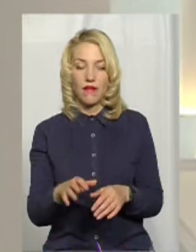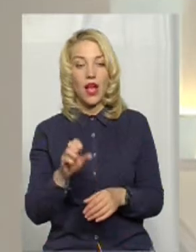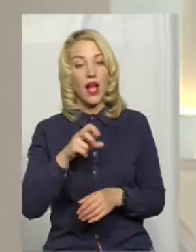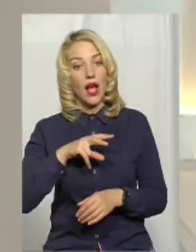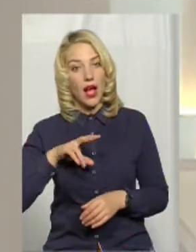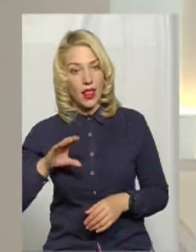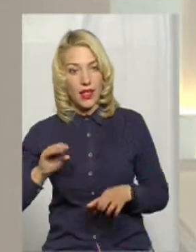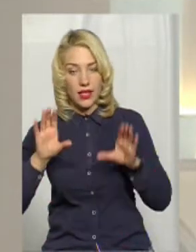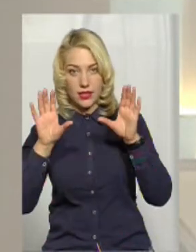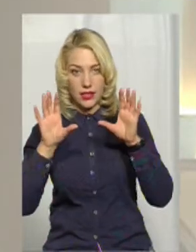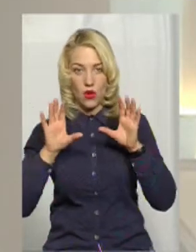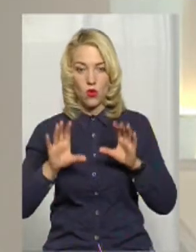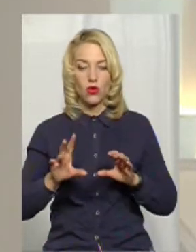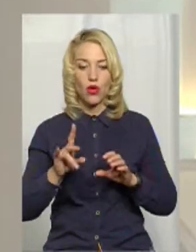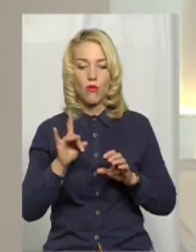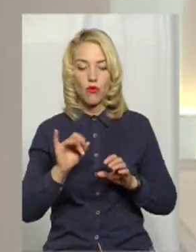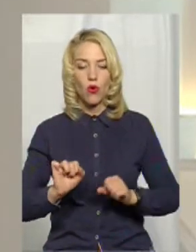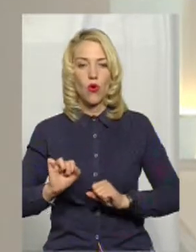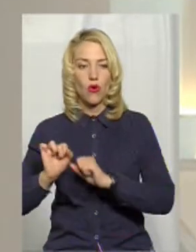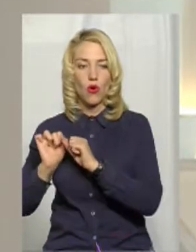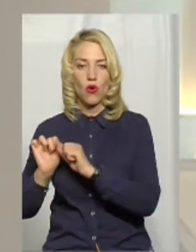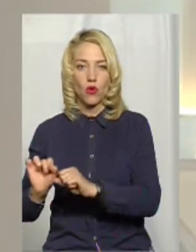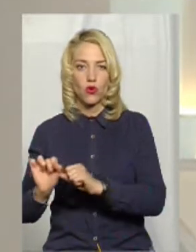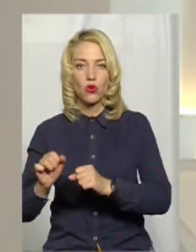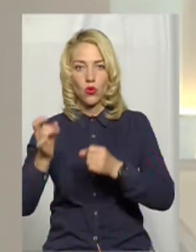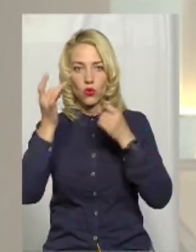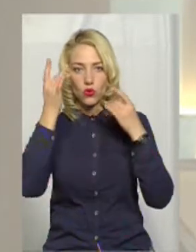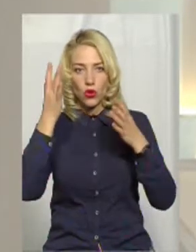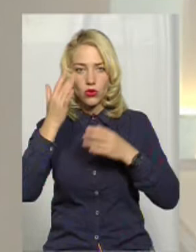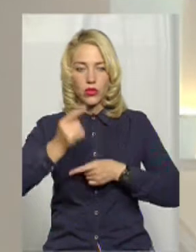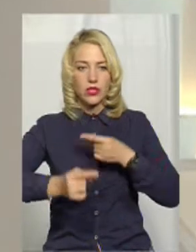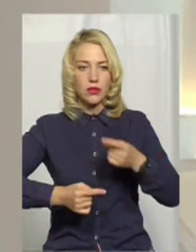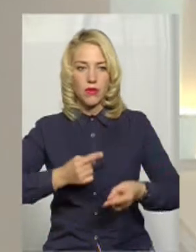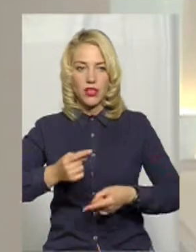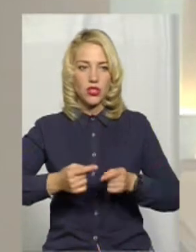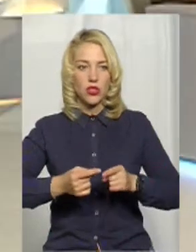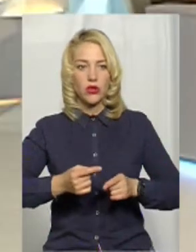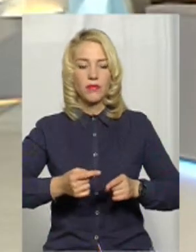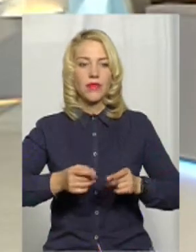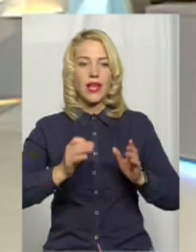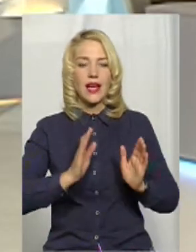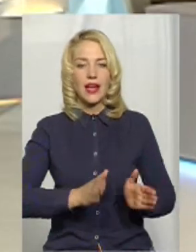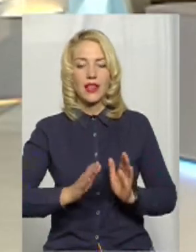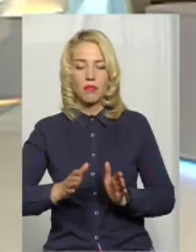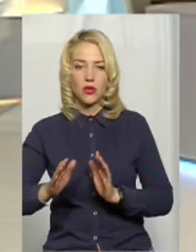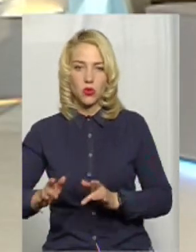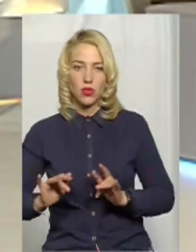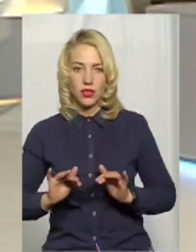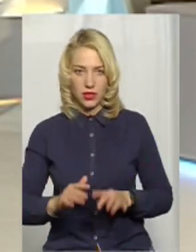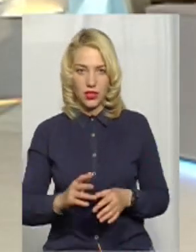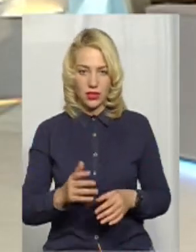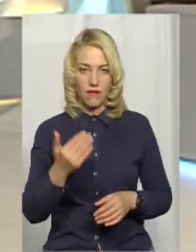Але закон про охорону культурної спадщини, він регламентує дії ваші, зокрема.